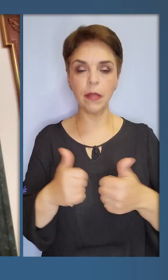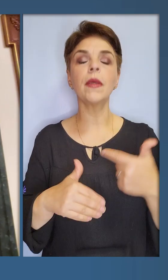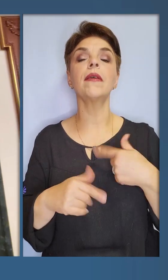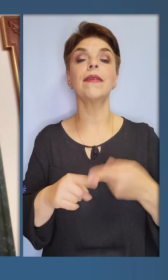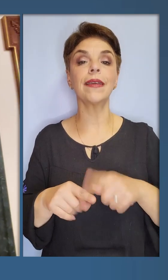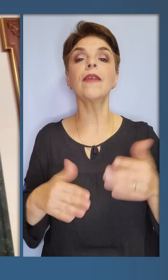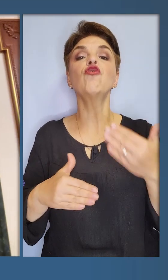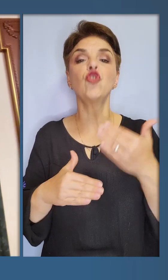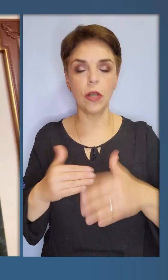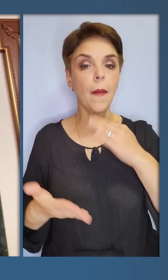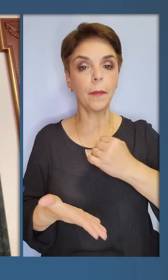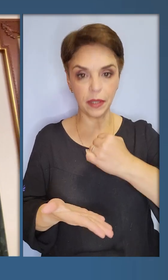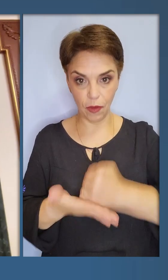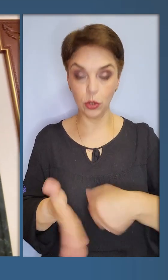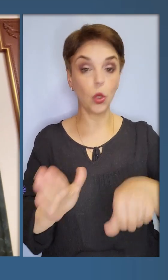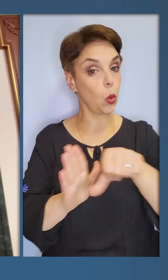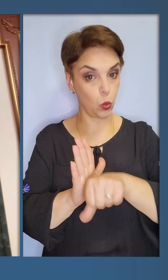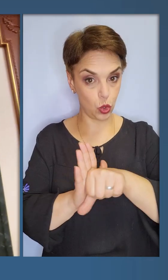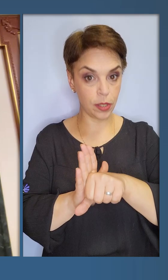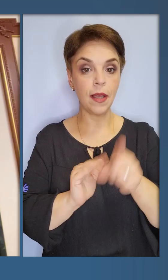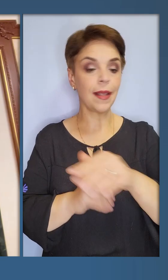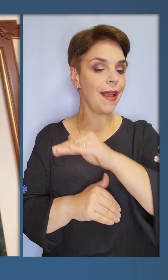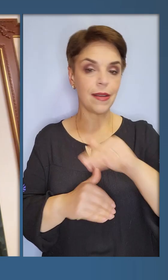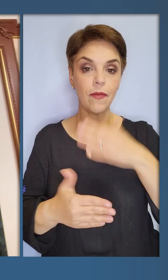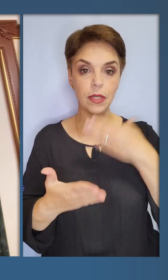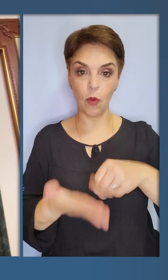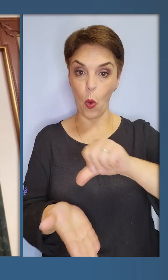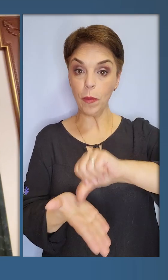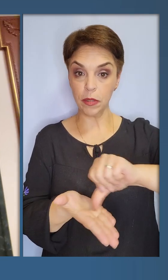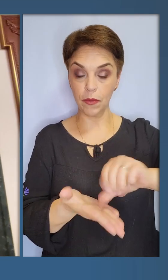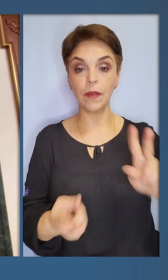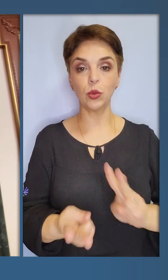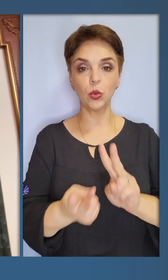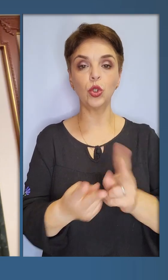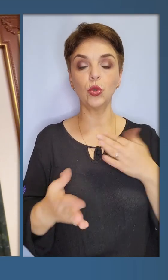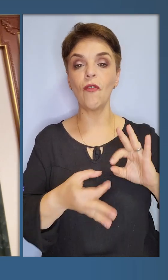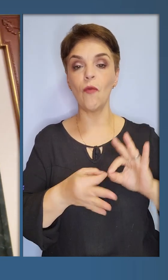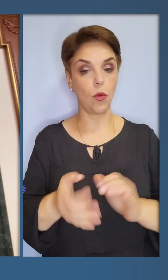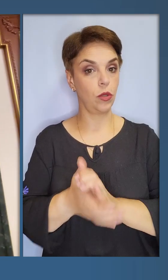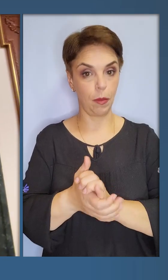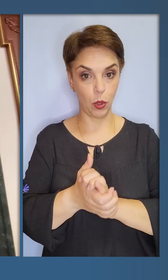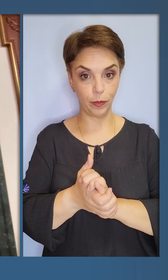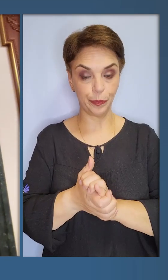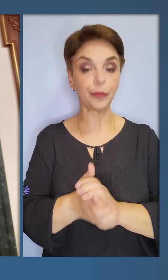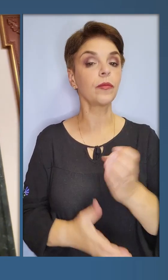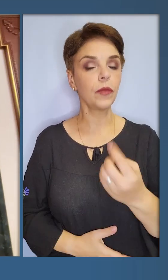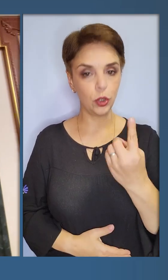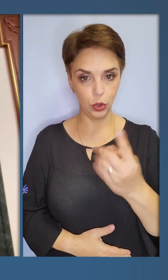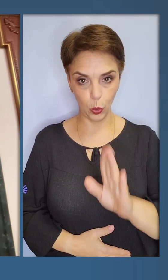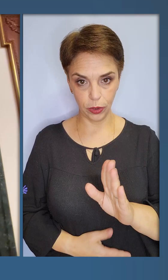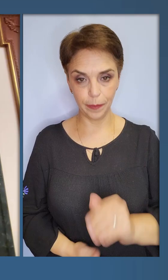країнам, які вже підтвердили участь та рівень свого представництва в зустрічі щодо формули миру.